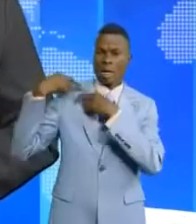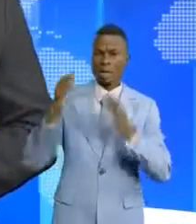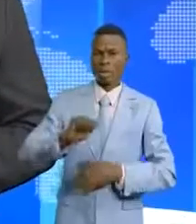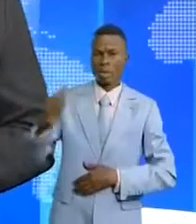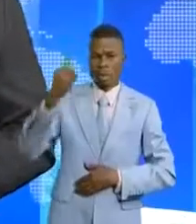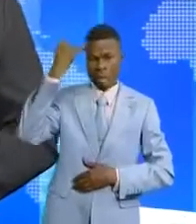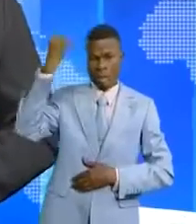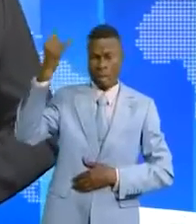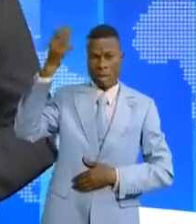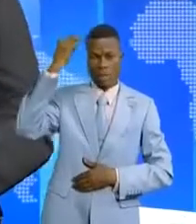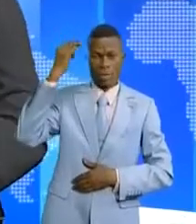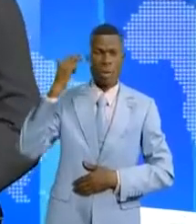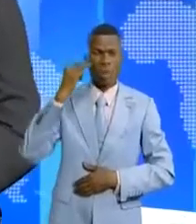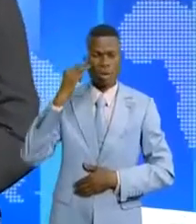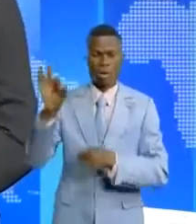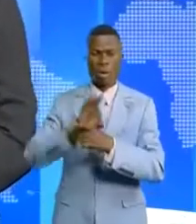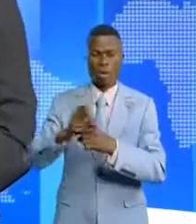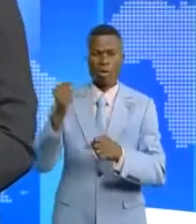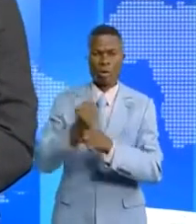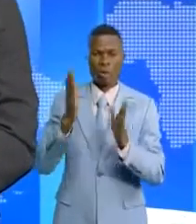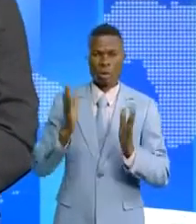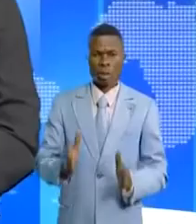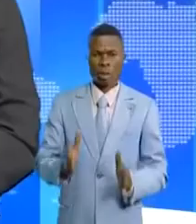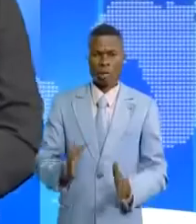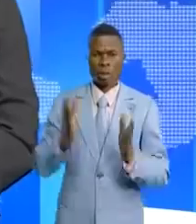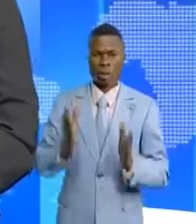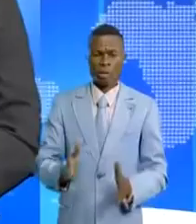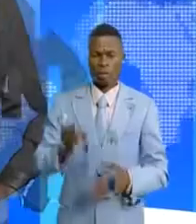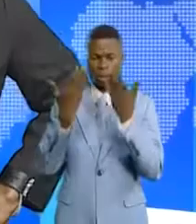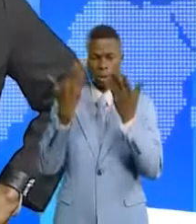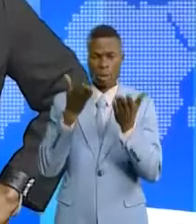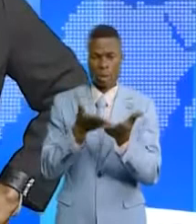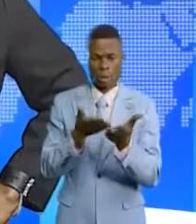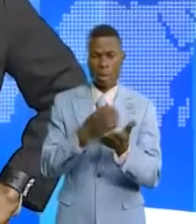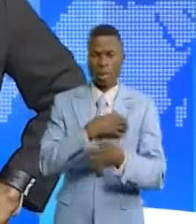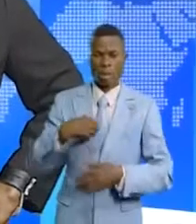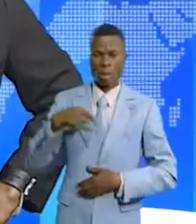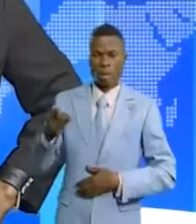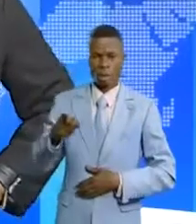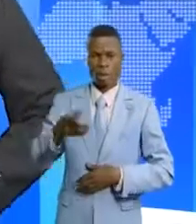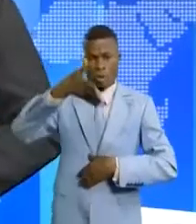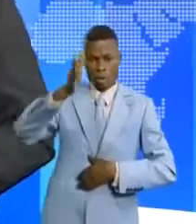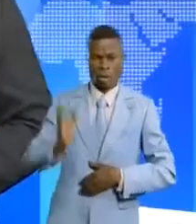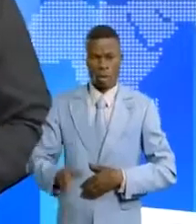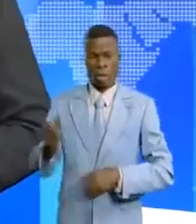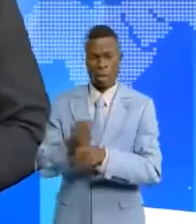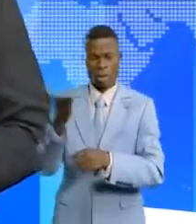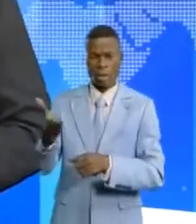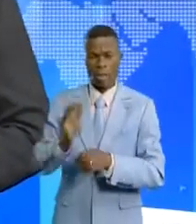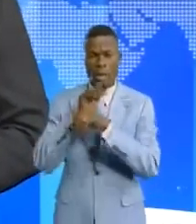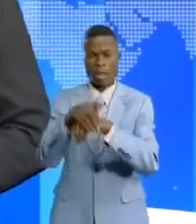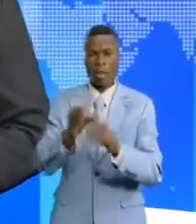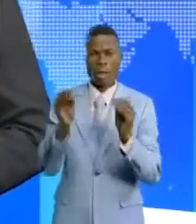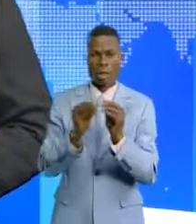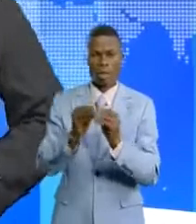le ministère de la formation professionnelle. La ministre de Telle, Antoinette Kipoulou et les experts de son secteur ont pris part à la